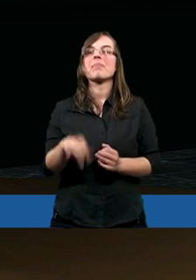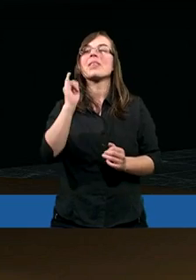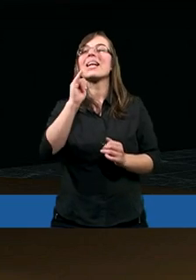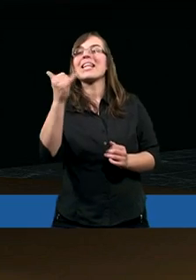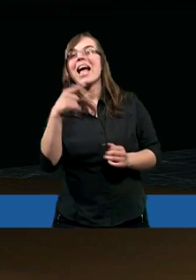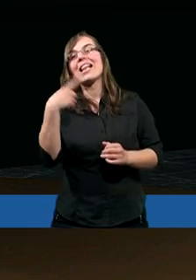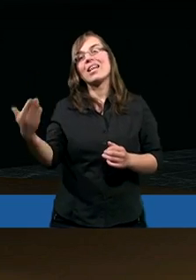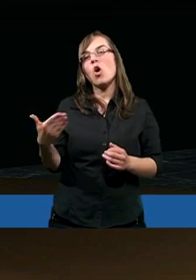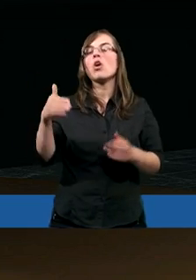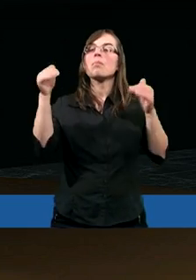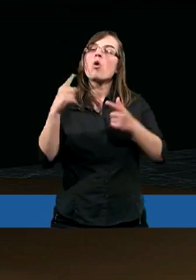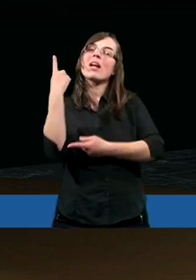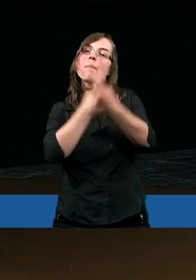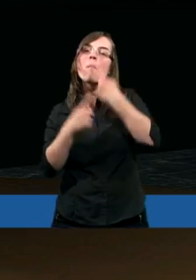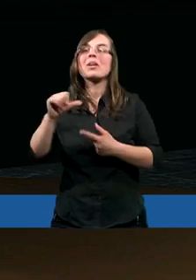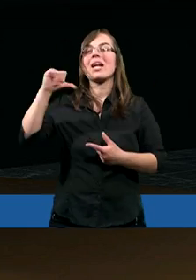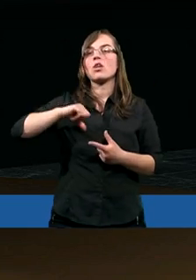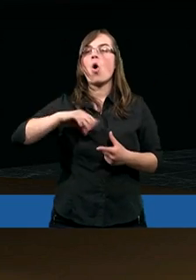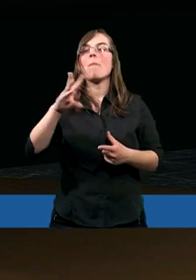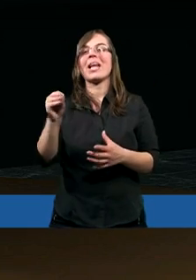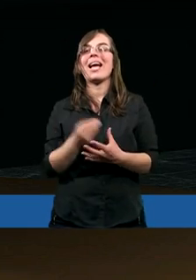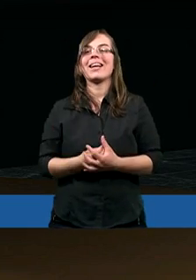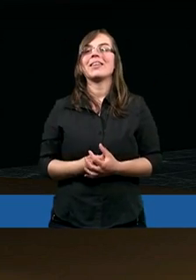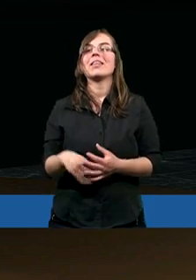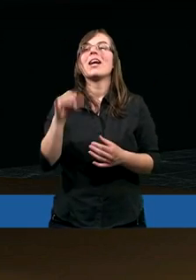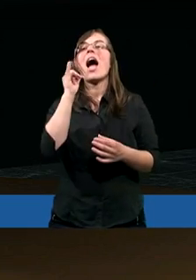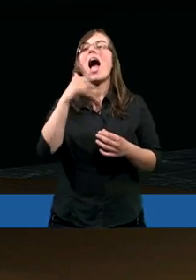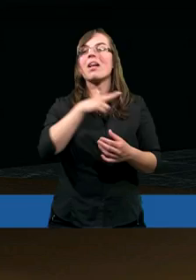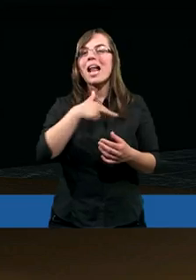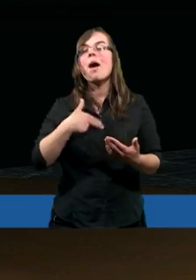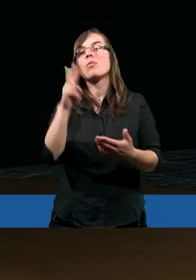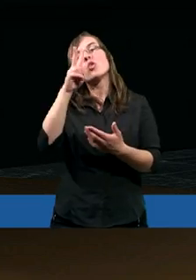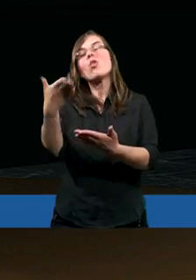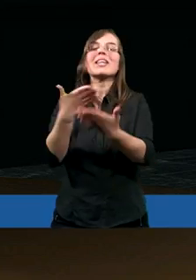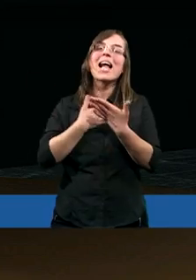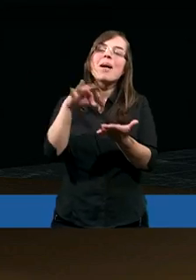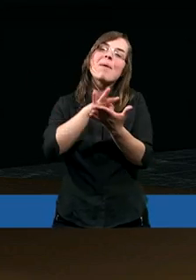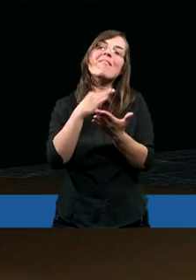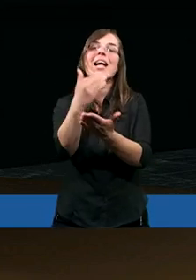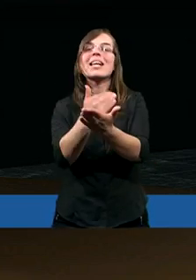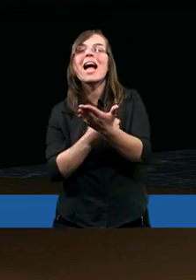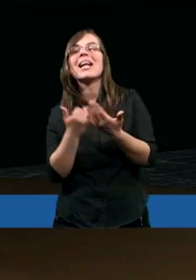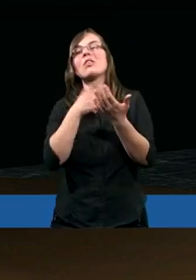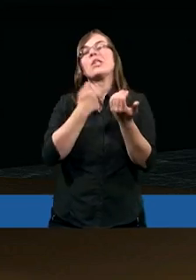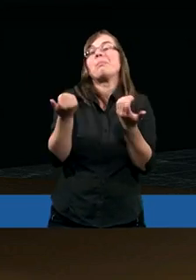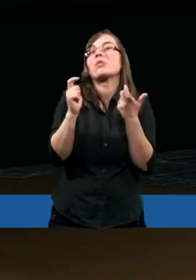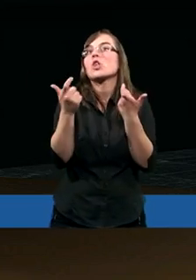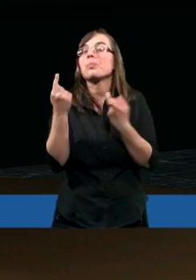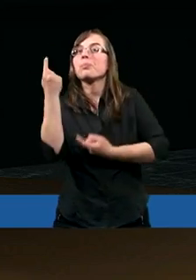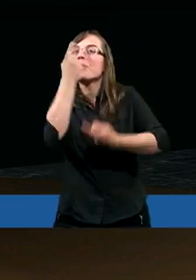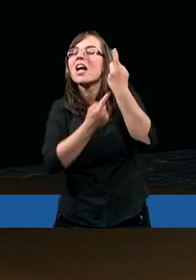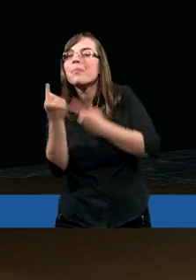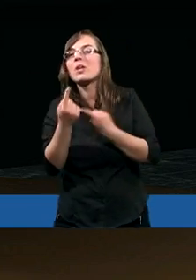I z jednej strony można sobie pomyśleć, no znowu ktoś daje pewne zadania, żeby inni je robili, czy to nie jest